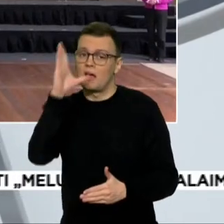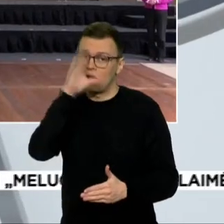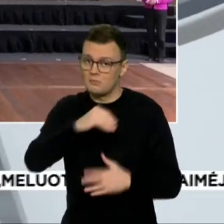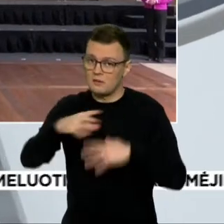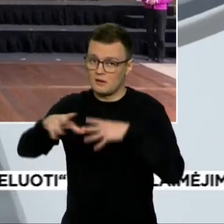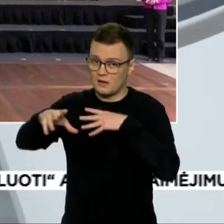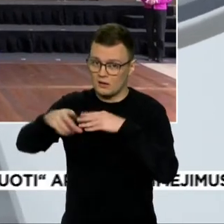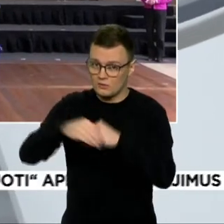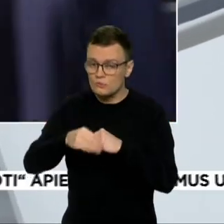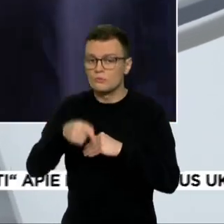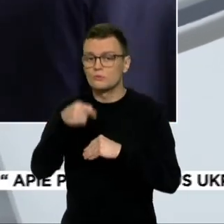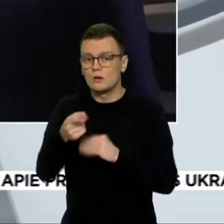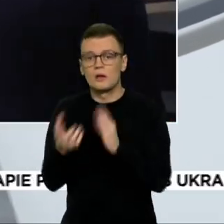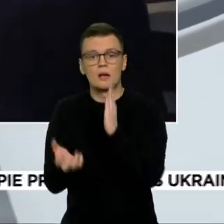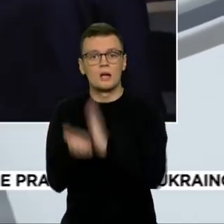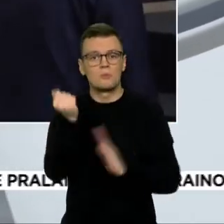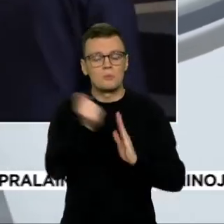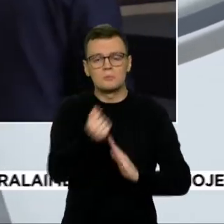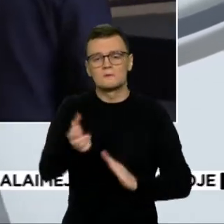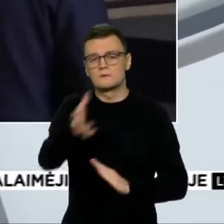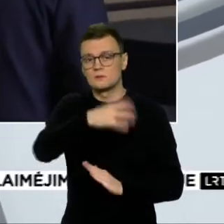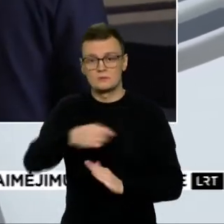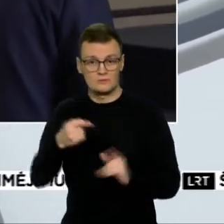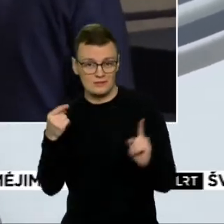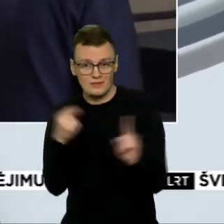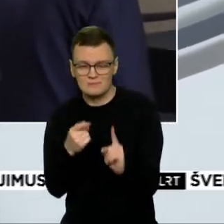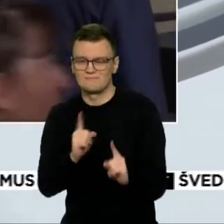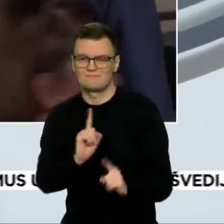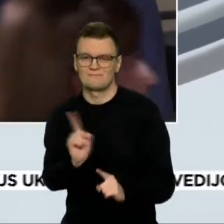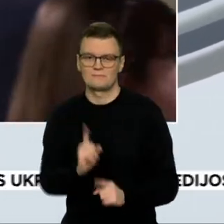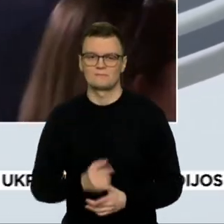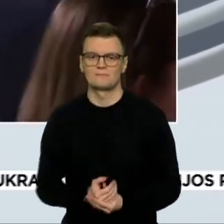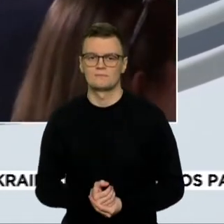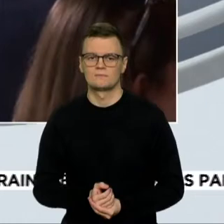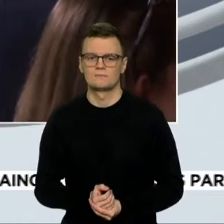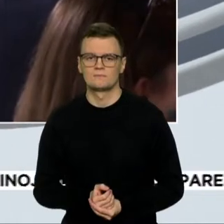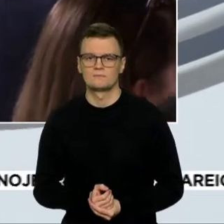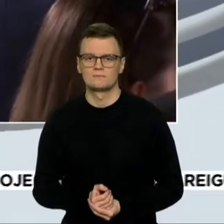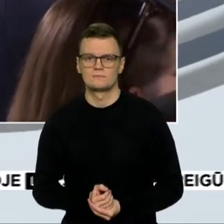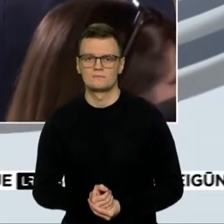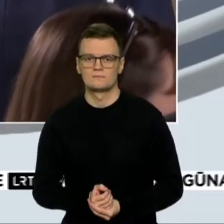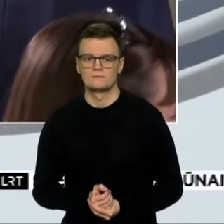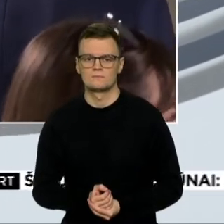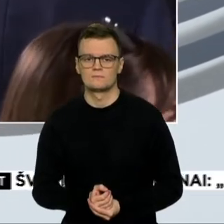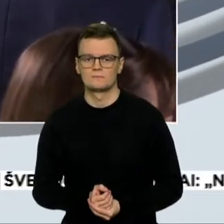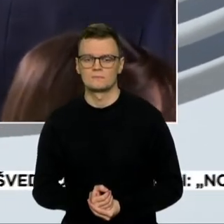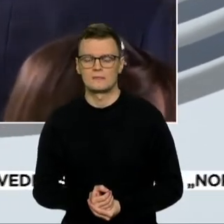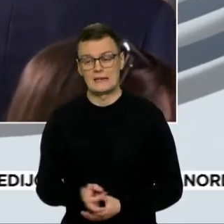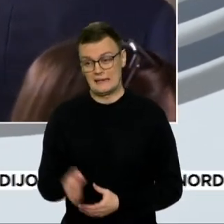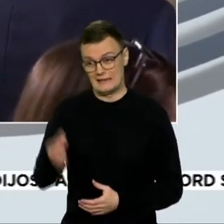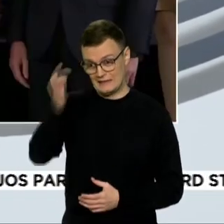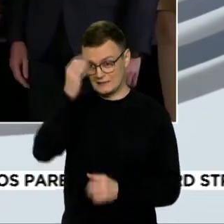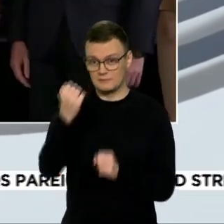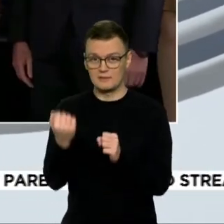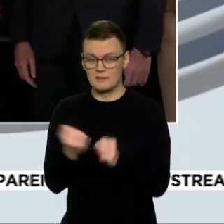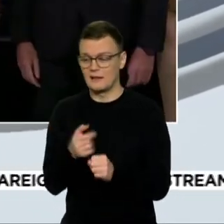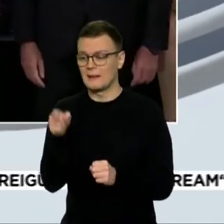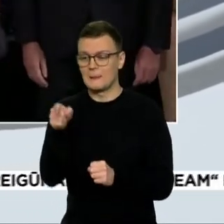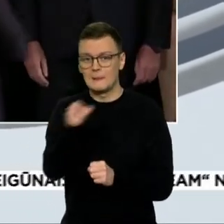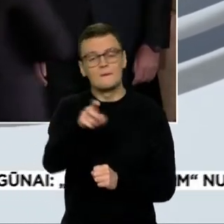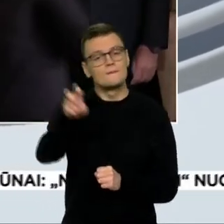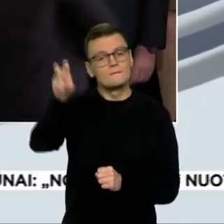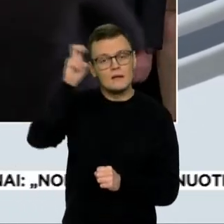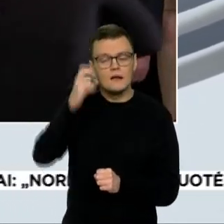siekti šių visų tikslų. Dėl to, kad atsiminkime, kad, na, kai kurios šalys visų pirma tai anksčiau dar matė,